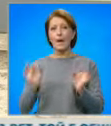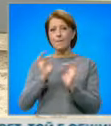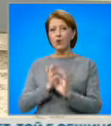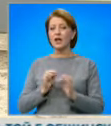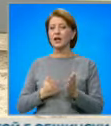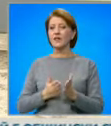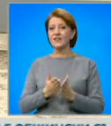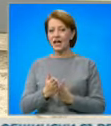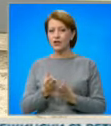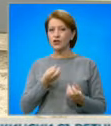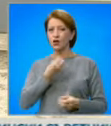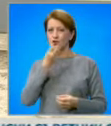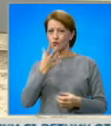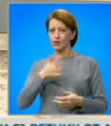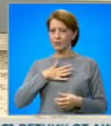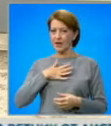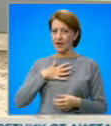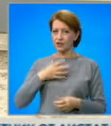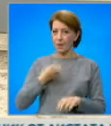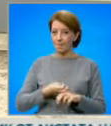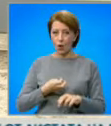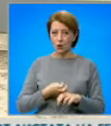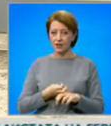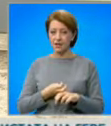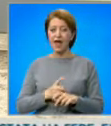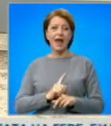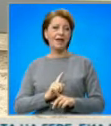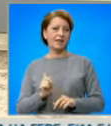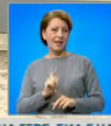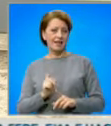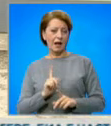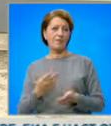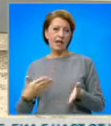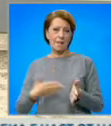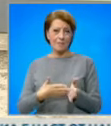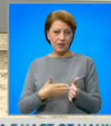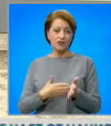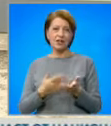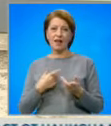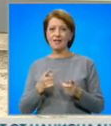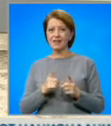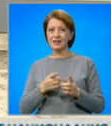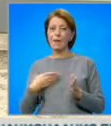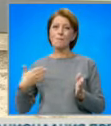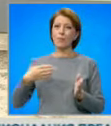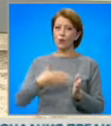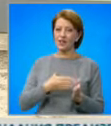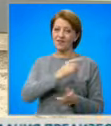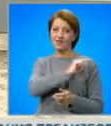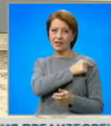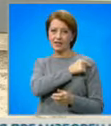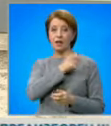в момента при нас в интензивното отделение. Не бива да демотивира хората да се вакцинират, а против. Научно доказано е